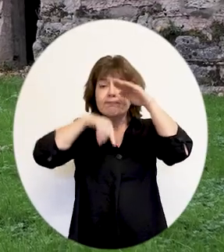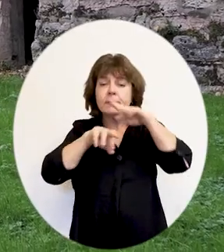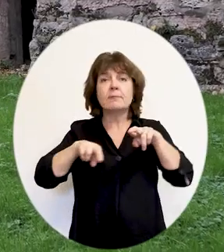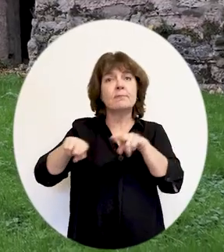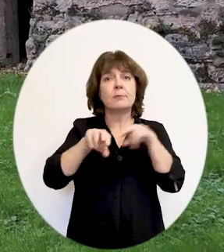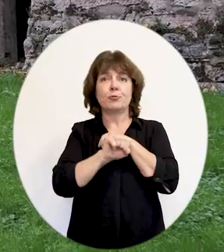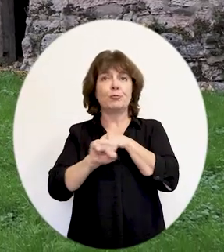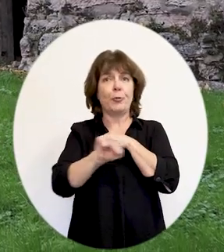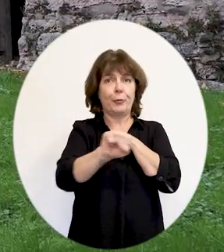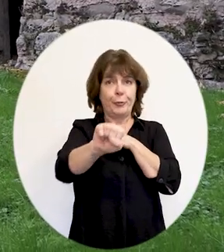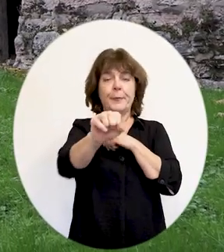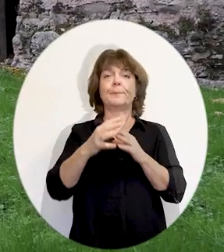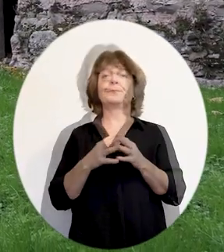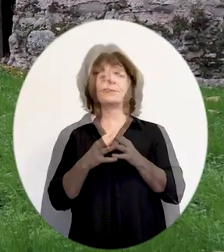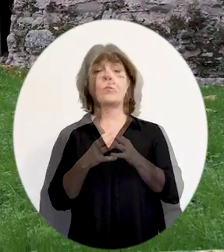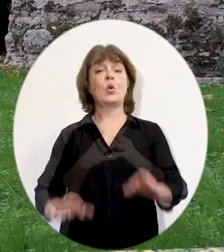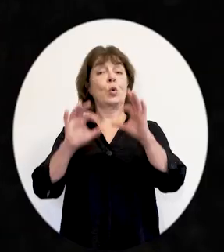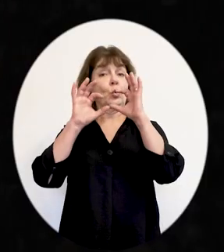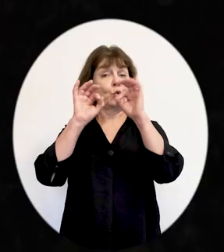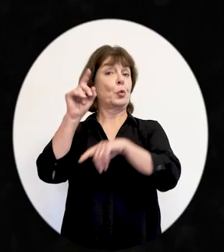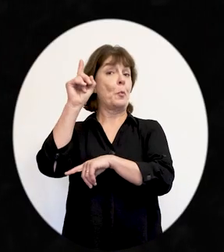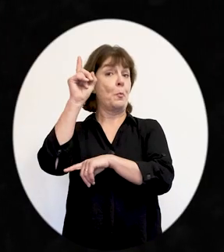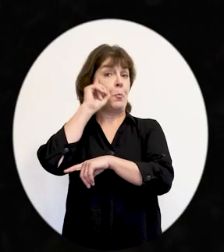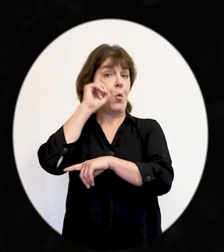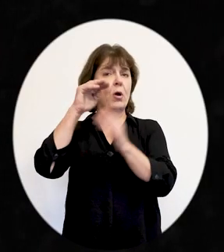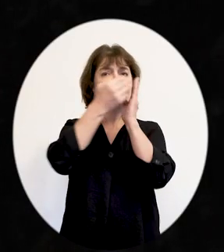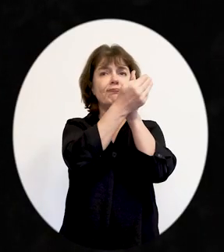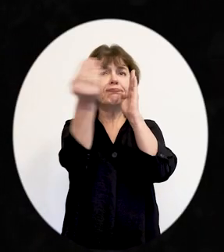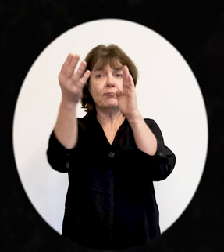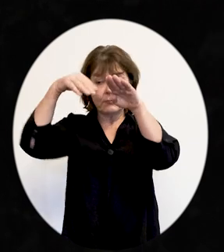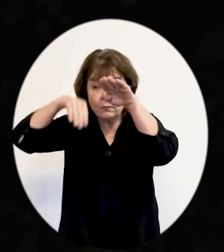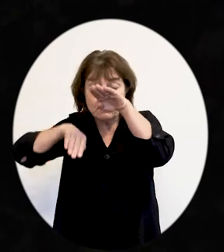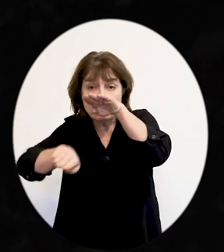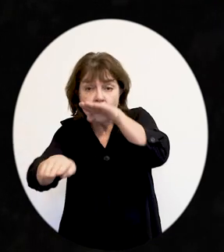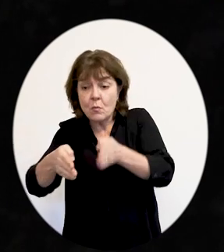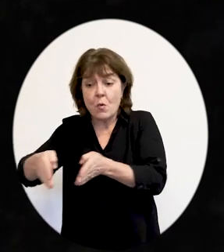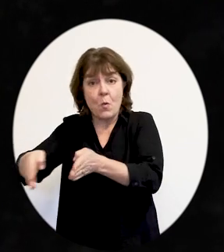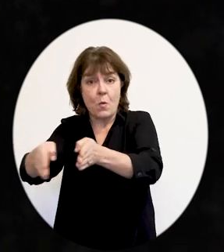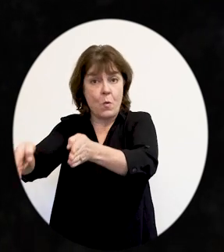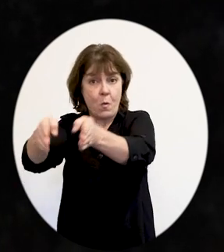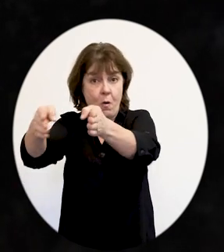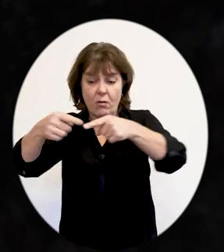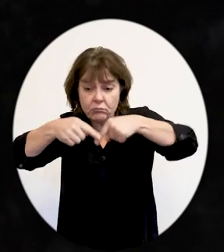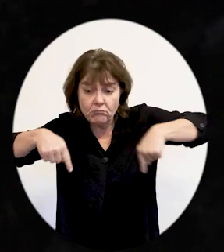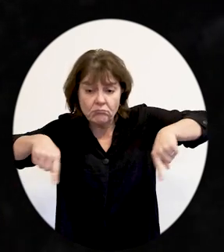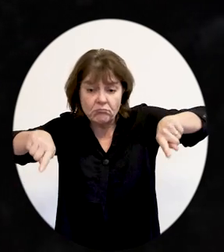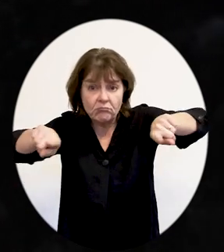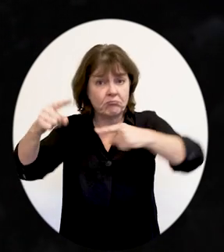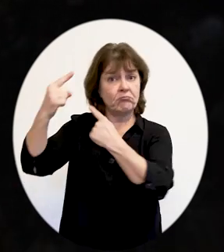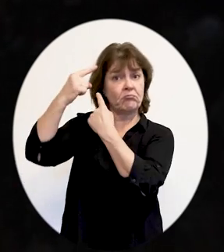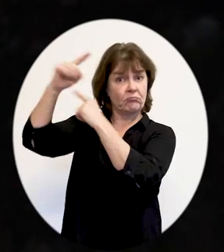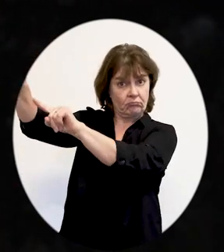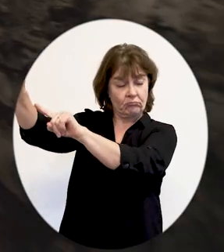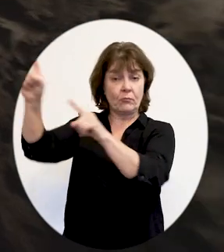niveau de la Saône. C'est pourquoi il est ceinturé à sa base par un couloir, une galerie de contre-mines,